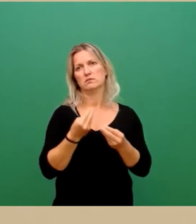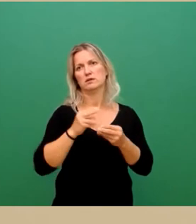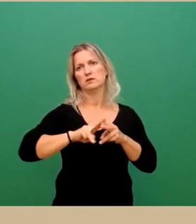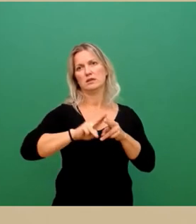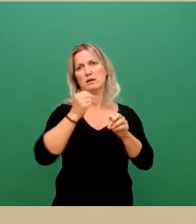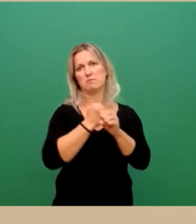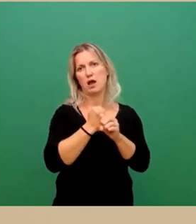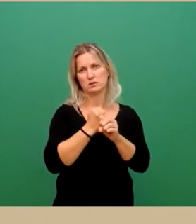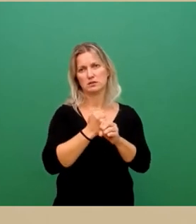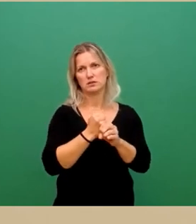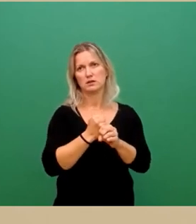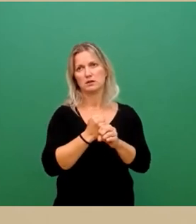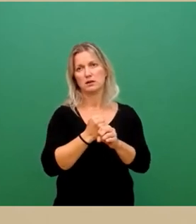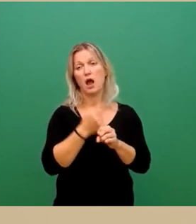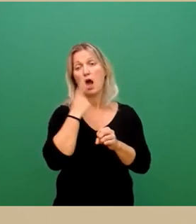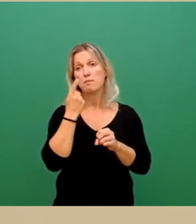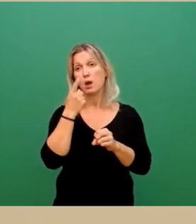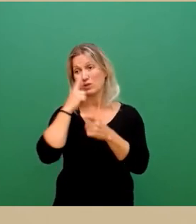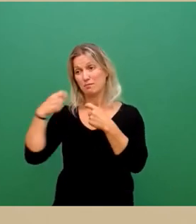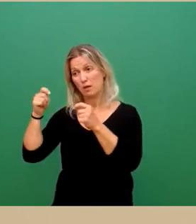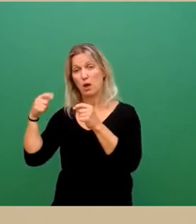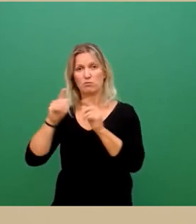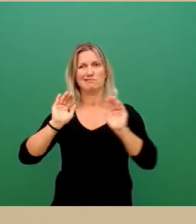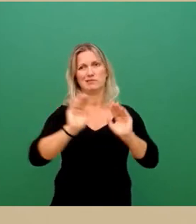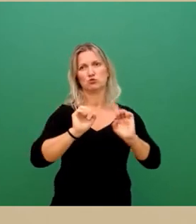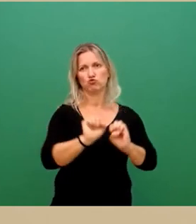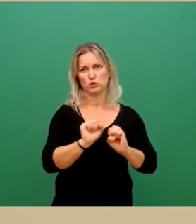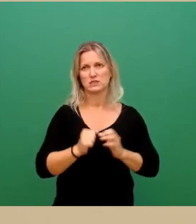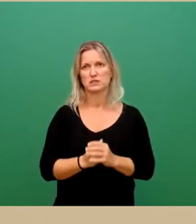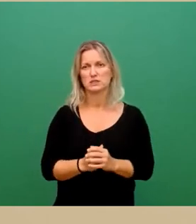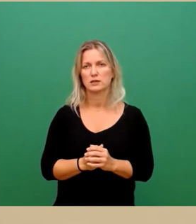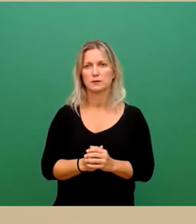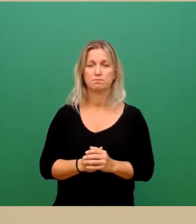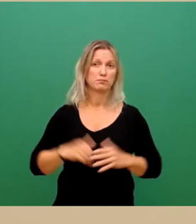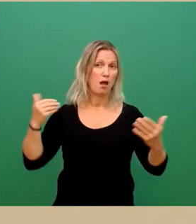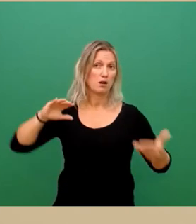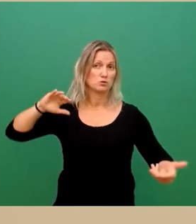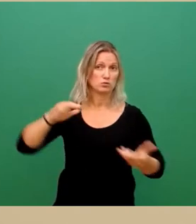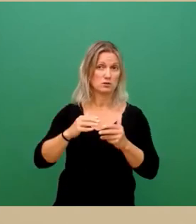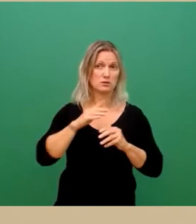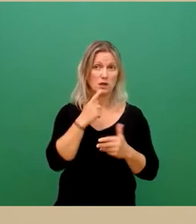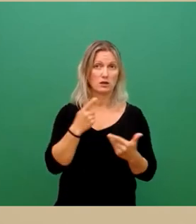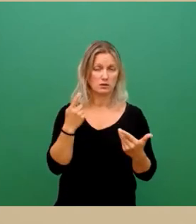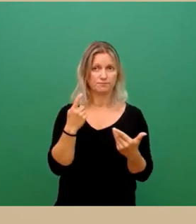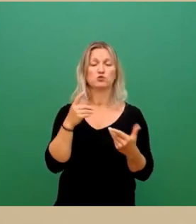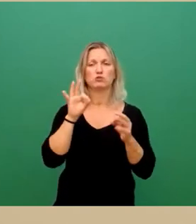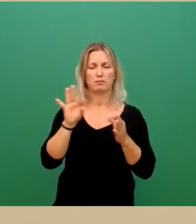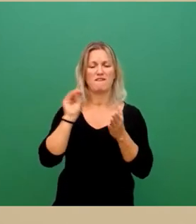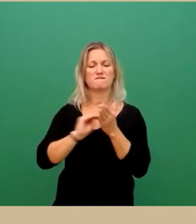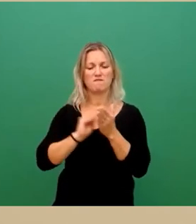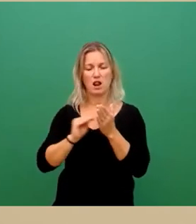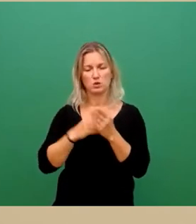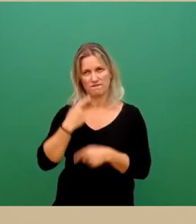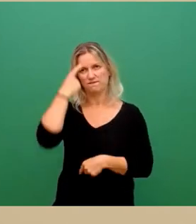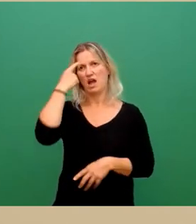geschützt. Also zusammengefasst, die Ausführungen deuten darauf hin, dass uns diese Missstände in der Verwaltung bekannt sind. Wir